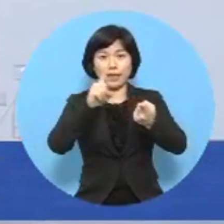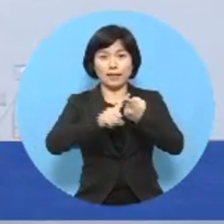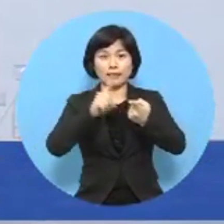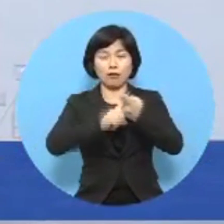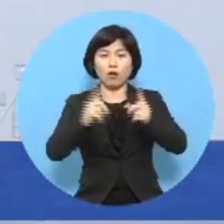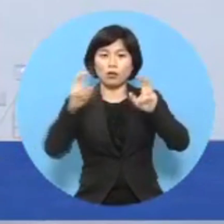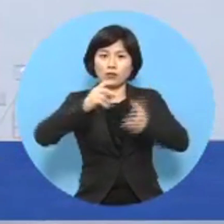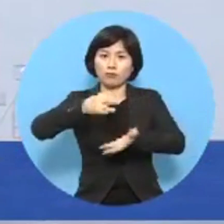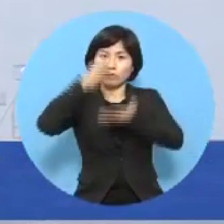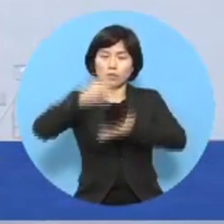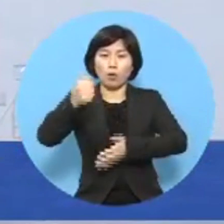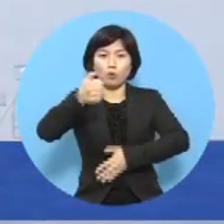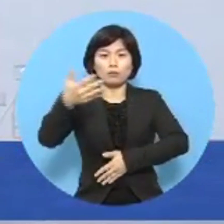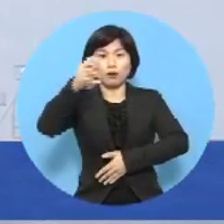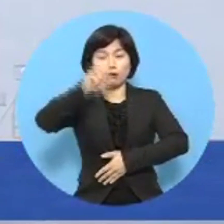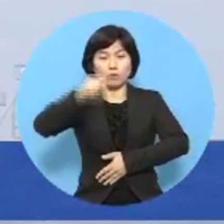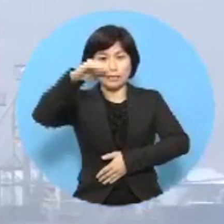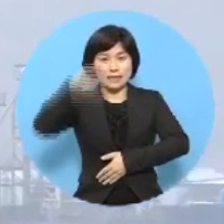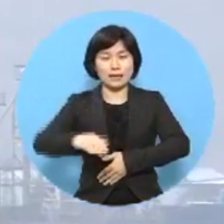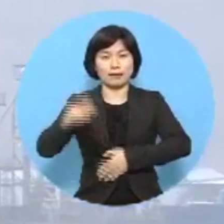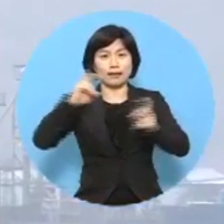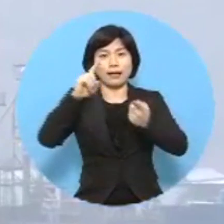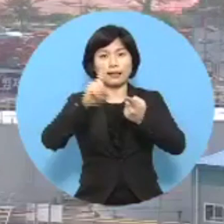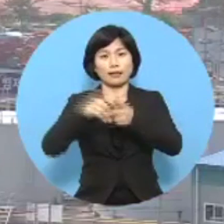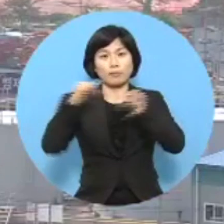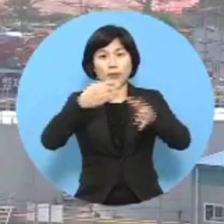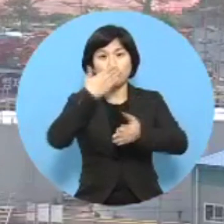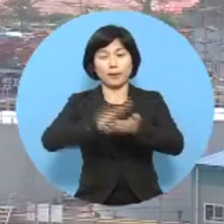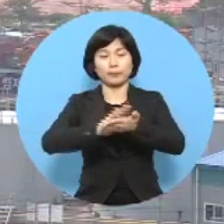기업가치가 50억 원 이하인 기업입니다.